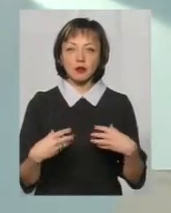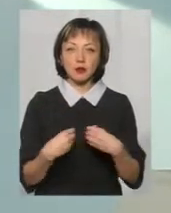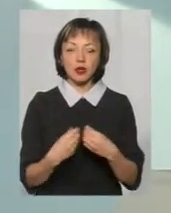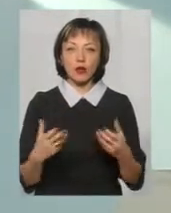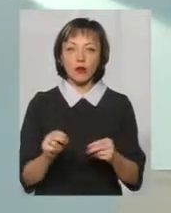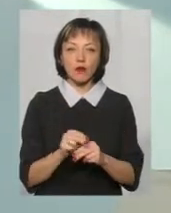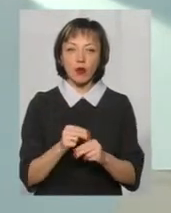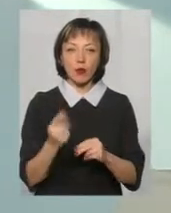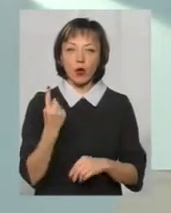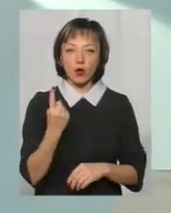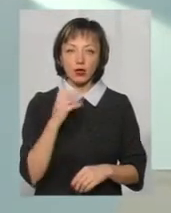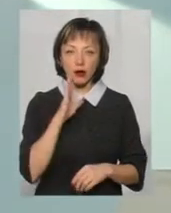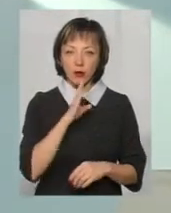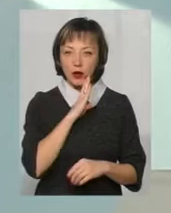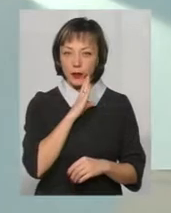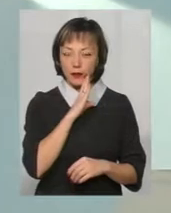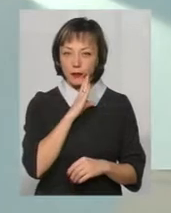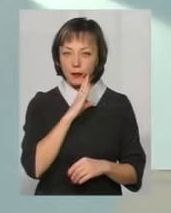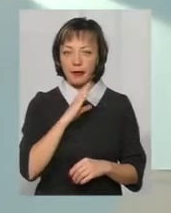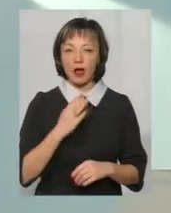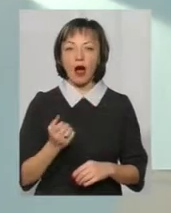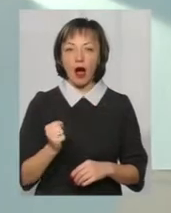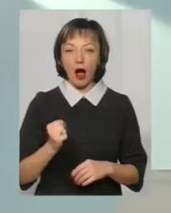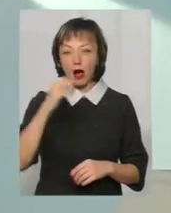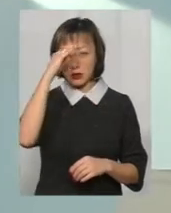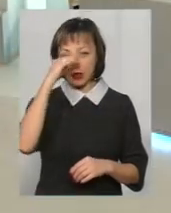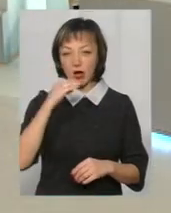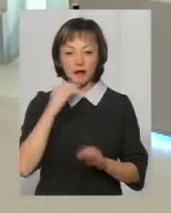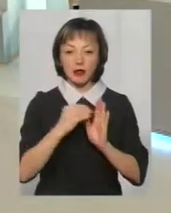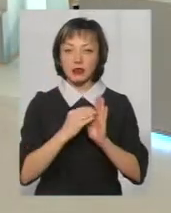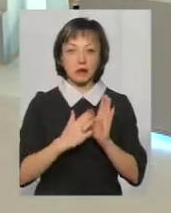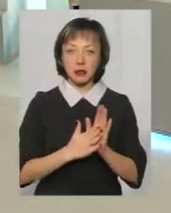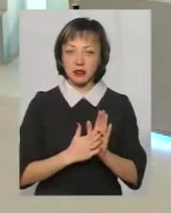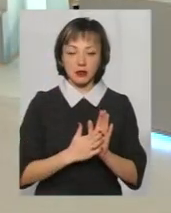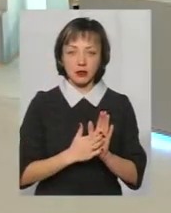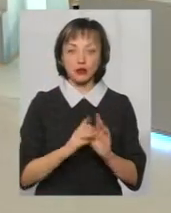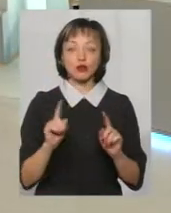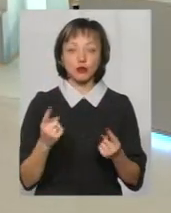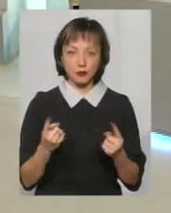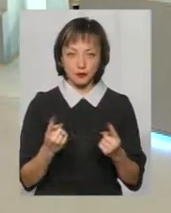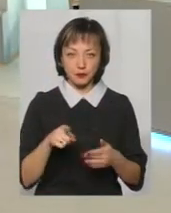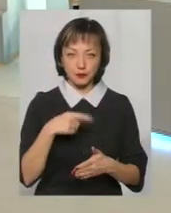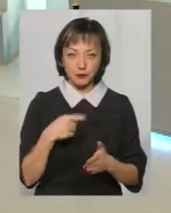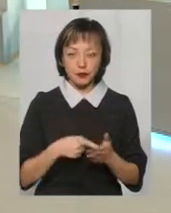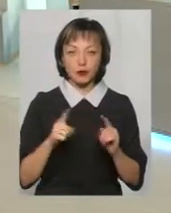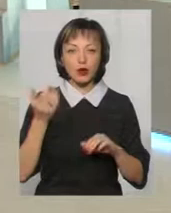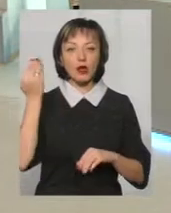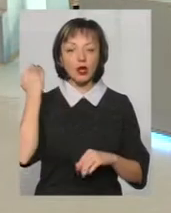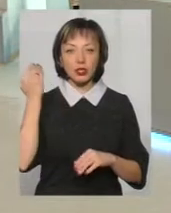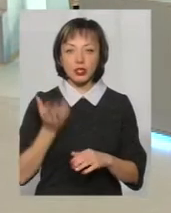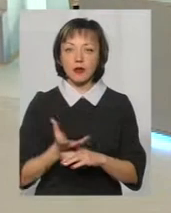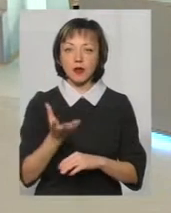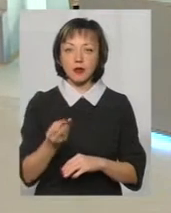яку виховує одна мама. Батьки не записані батьками. Чому? Тому що раніше держава